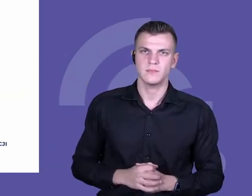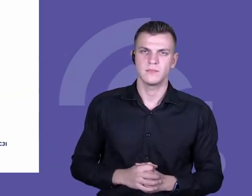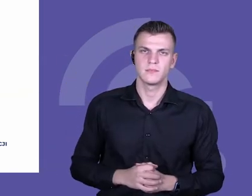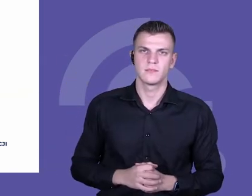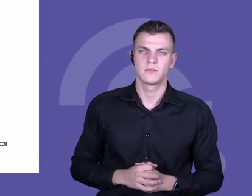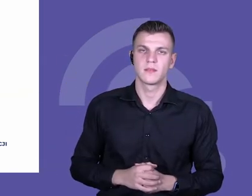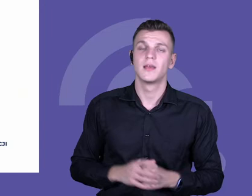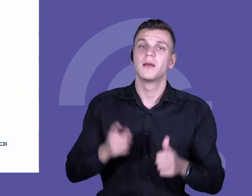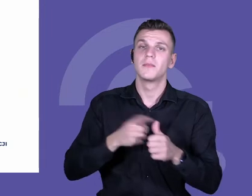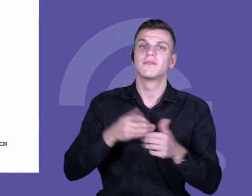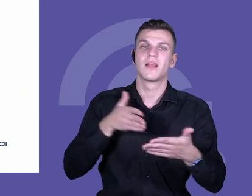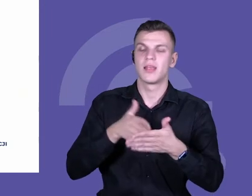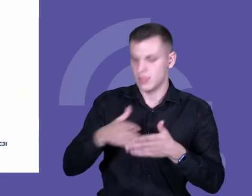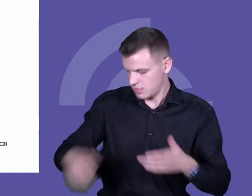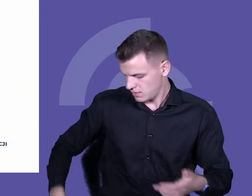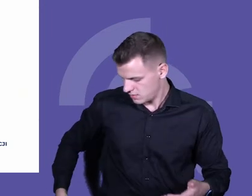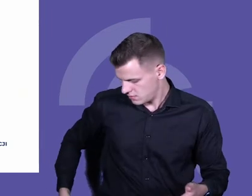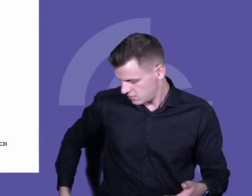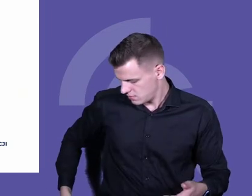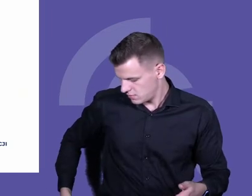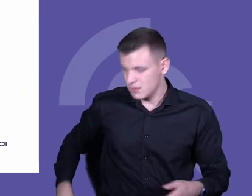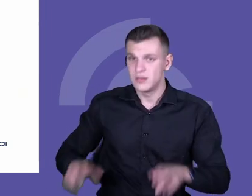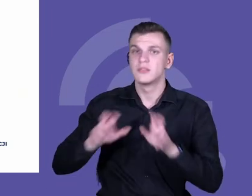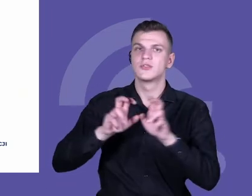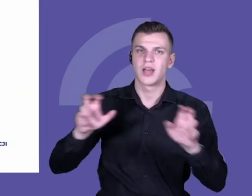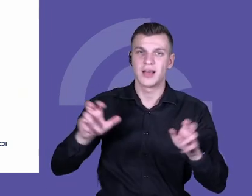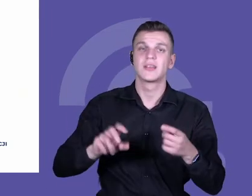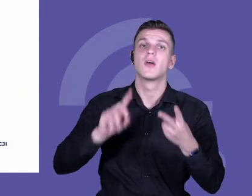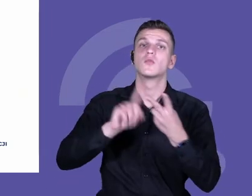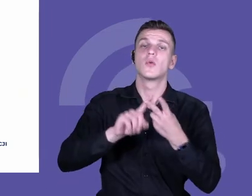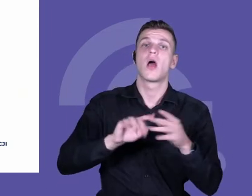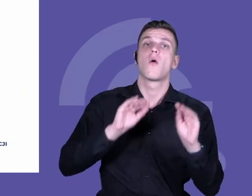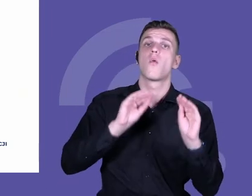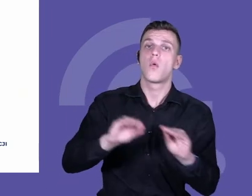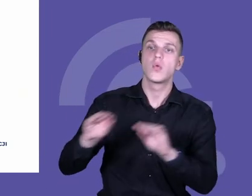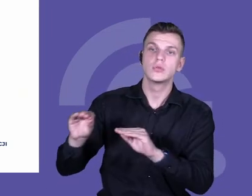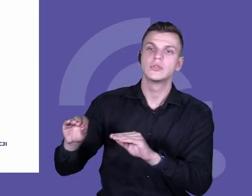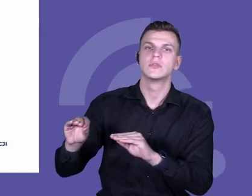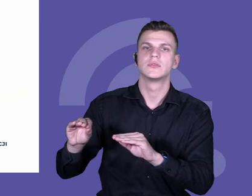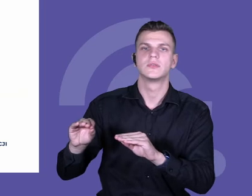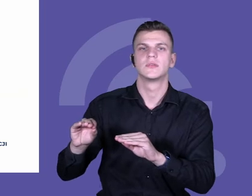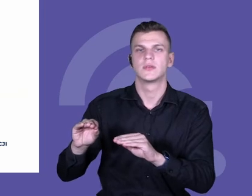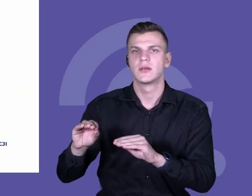Druga bariera to jest, że kształcenie tradycyjnie jest takim prywatnym